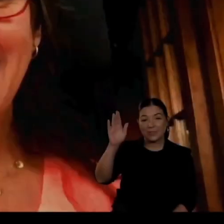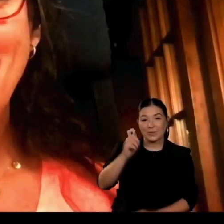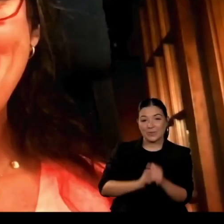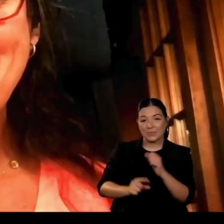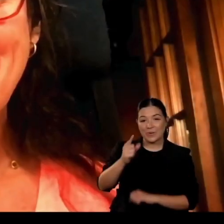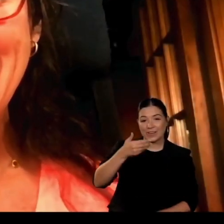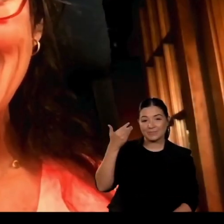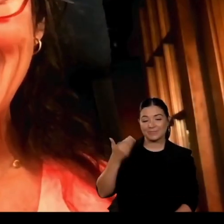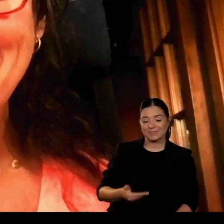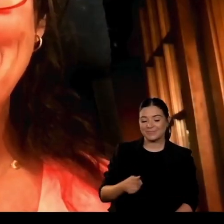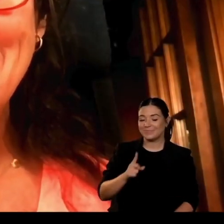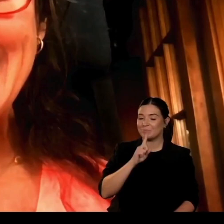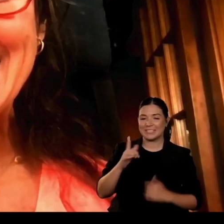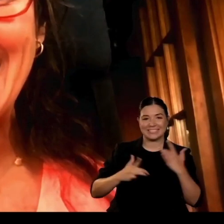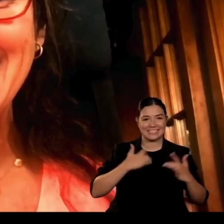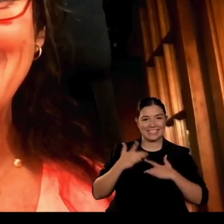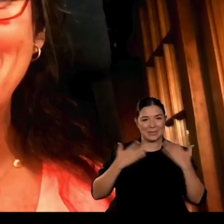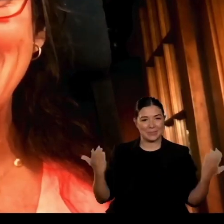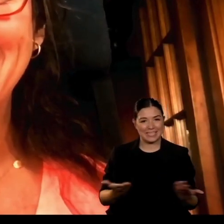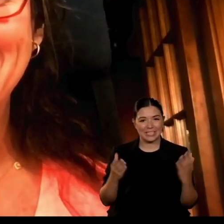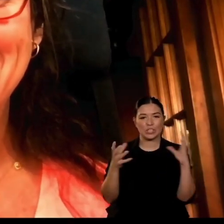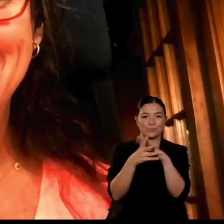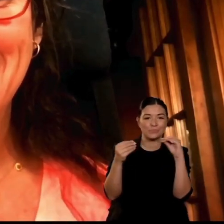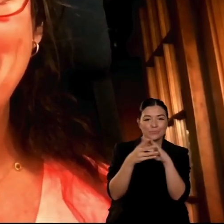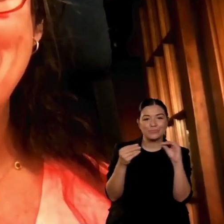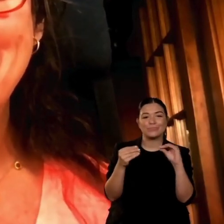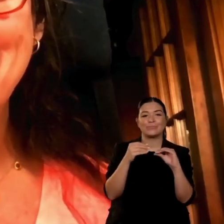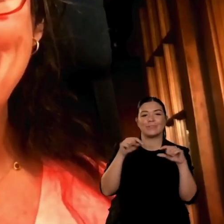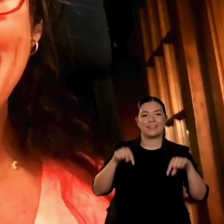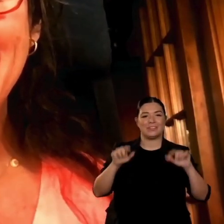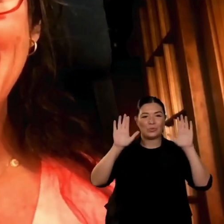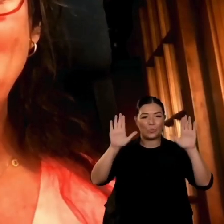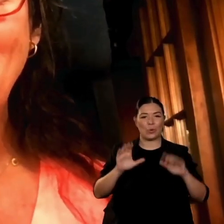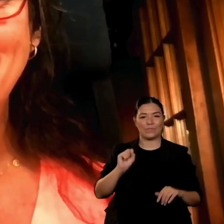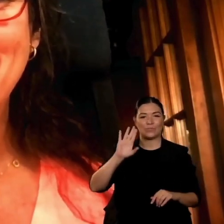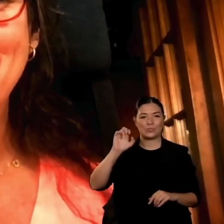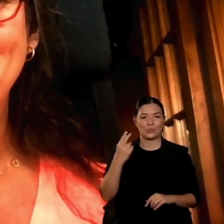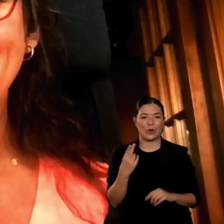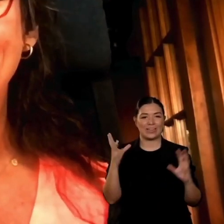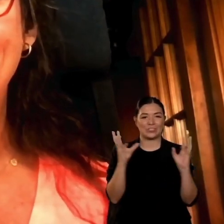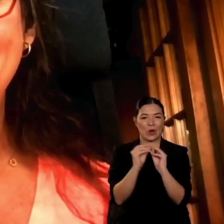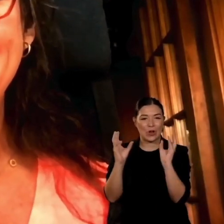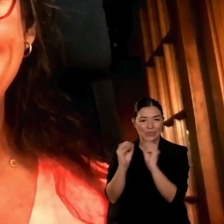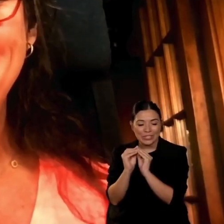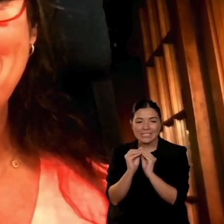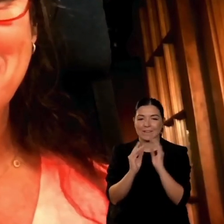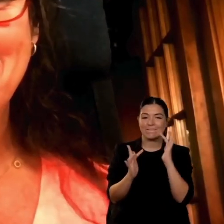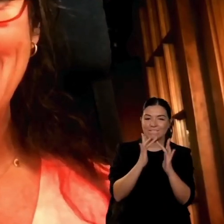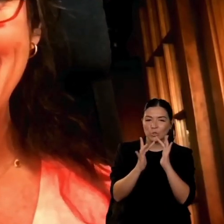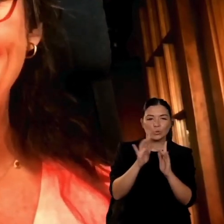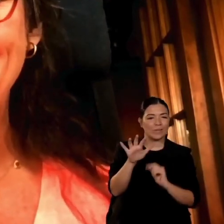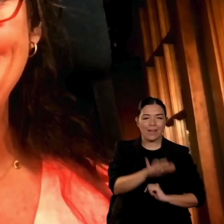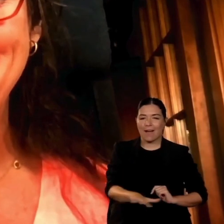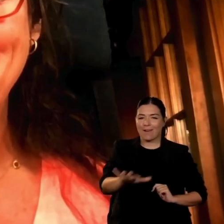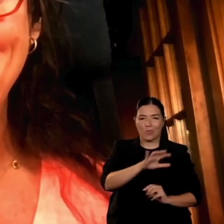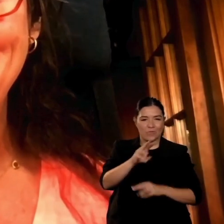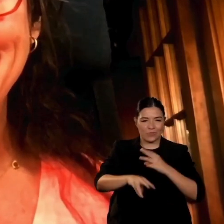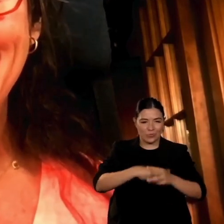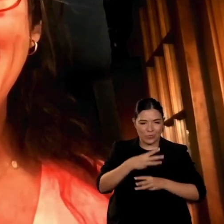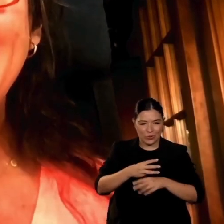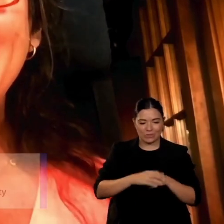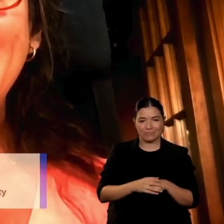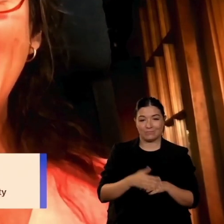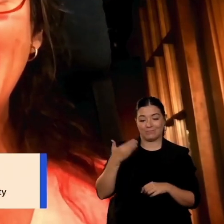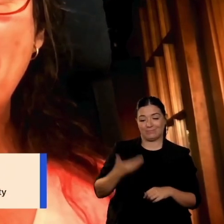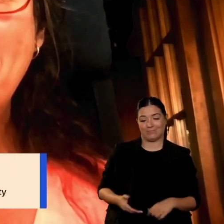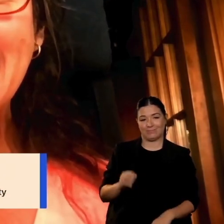Maria Umarci Berse, sono professoressa, direttrice del gruppo di ricerca e voglio lavorare, stiamo